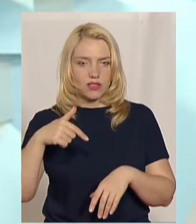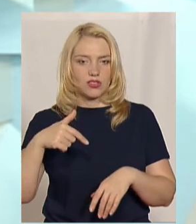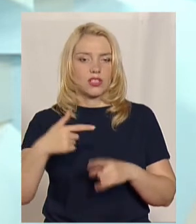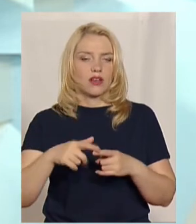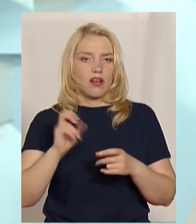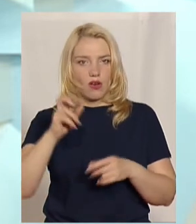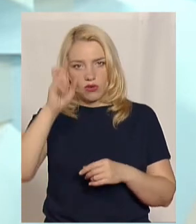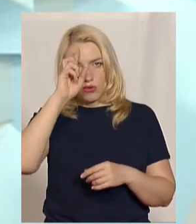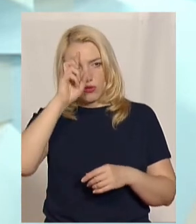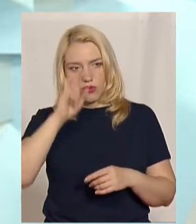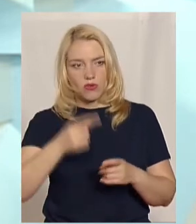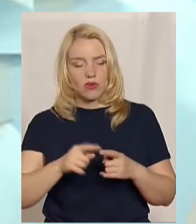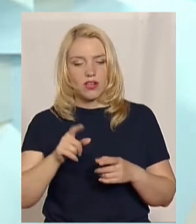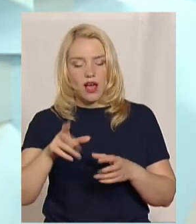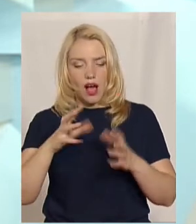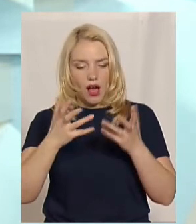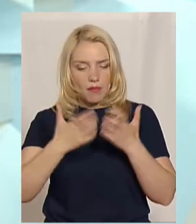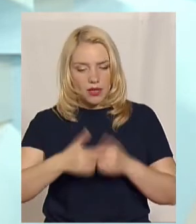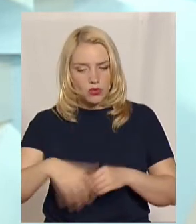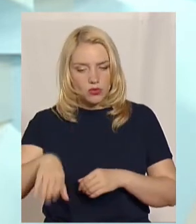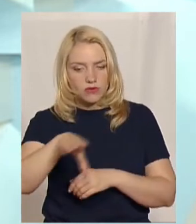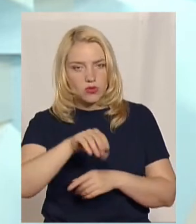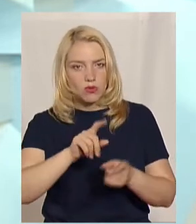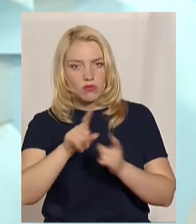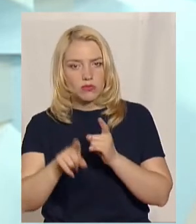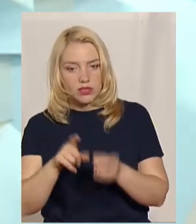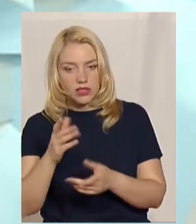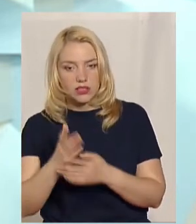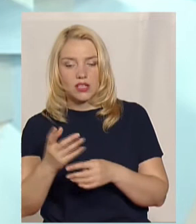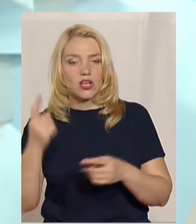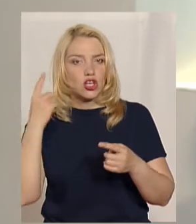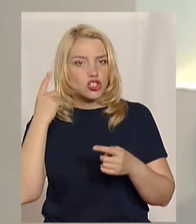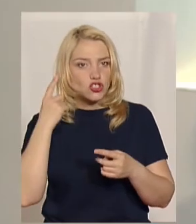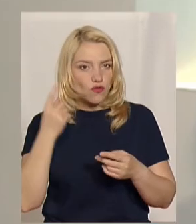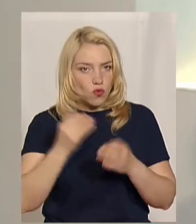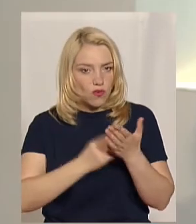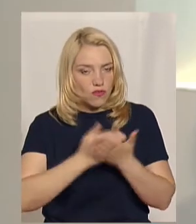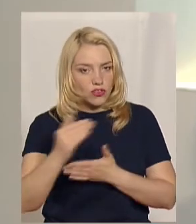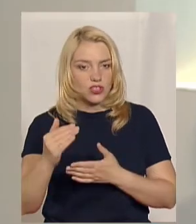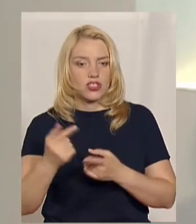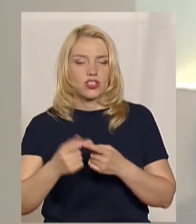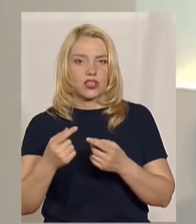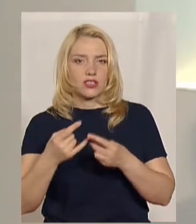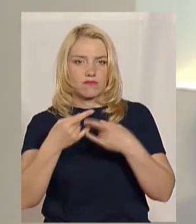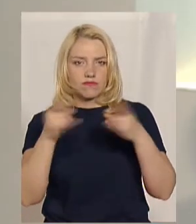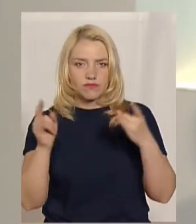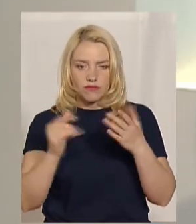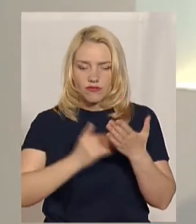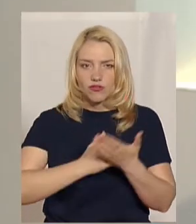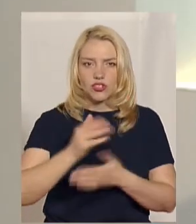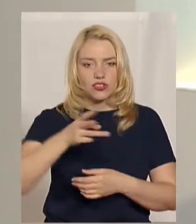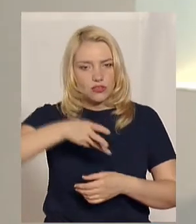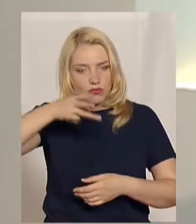сучасна. І звук, відео, зображення – це все на найвищому рівні. Залишилось тільки поміняти саме. Тобто, проєктор у вас